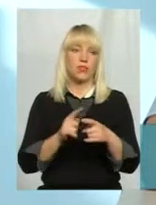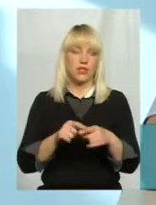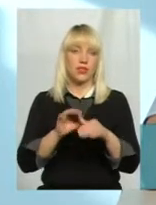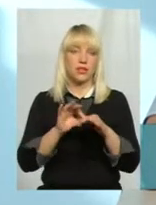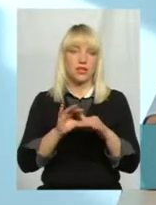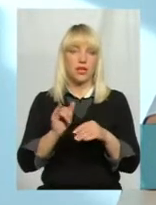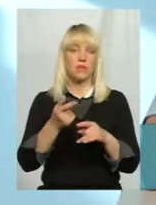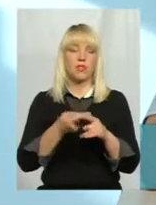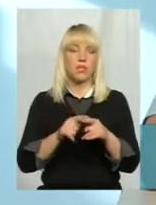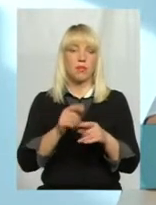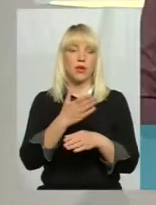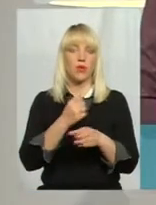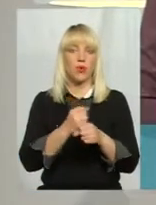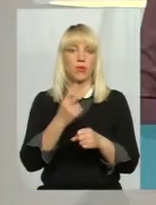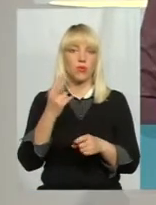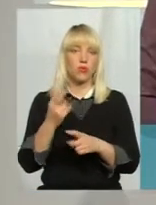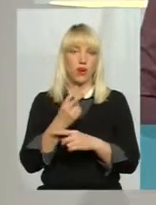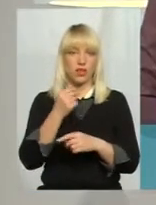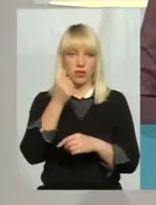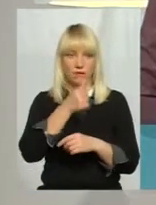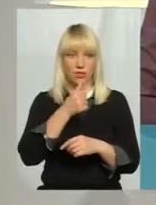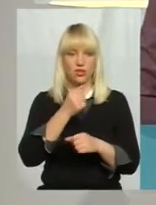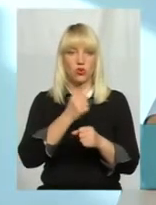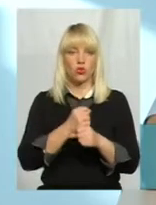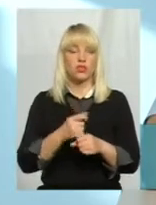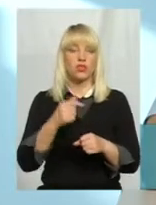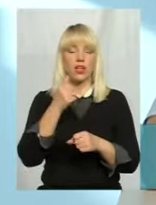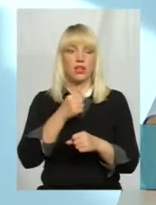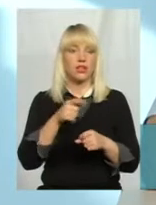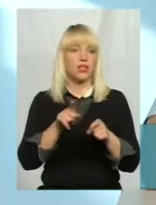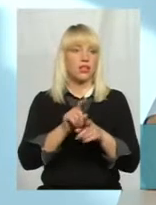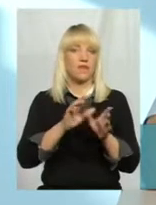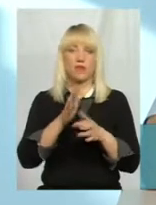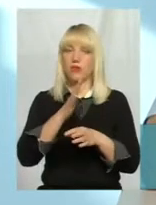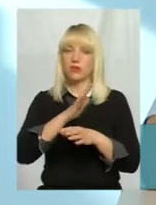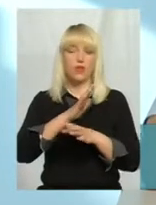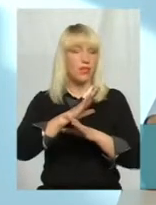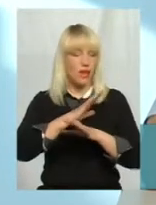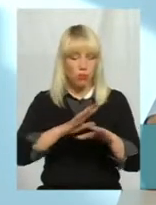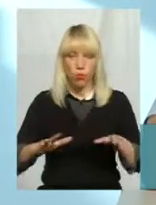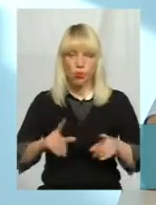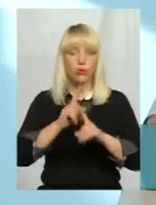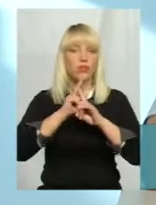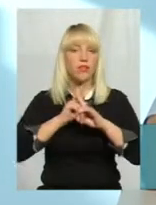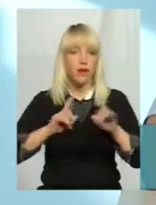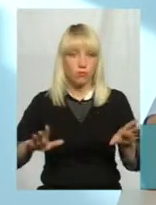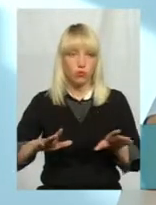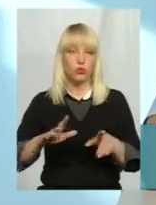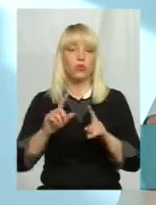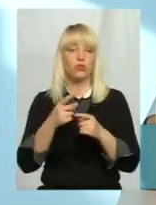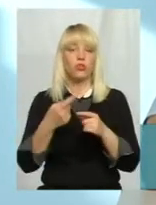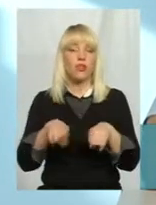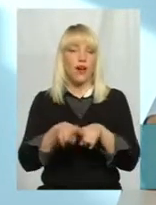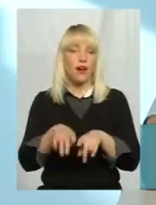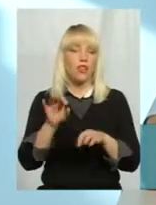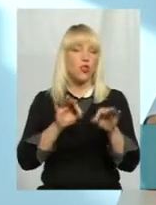рази на рік, як я вже сказав, і робимо кожен рік, і ще таких випадків не було, їх не буде. Тому що перед цим я сказав, що ця доза, якщо б дещо таке